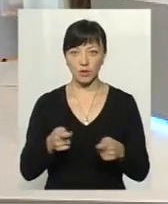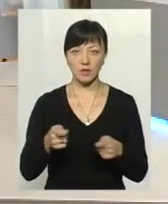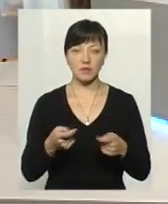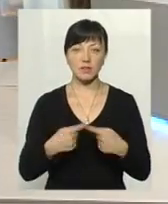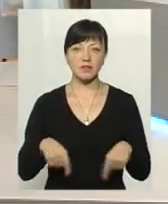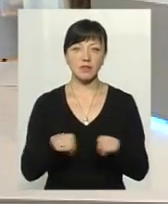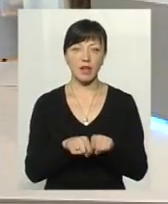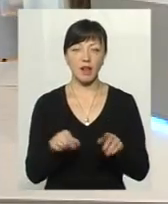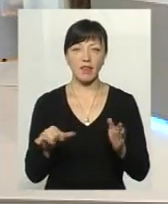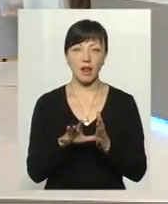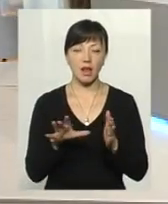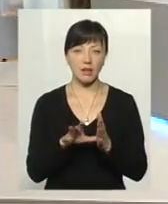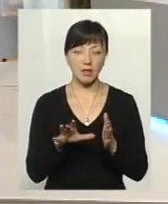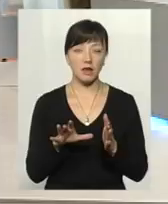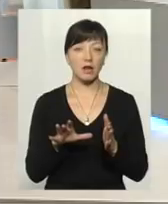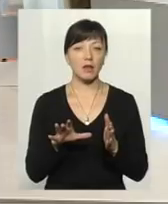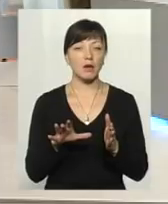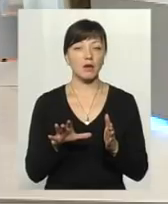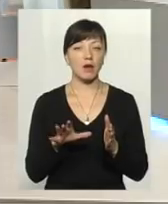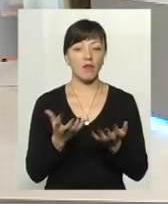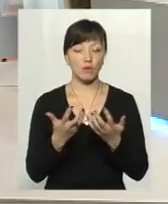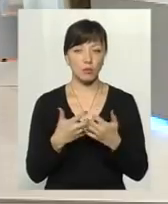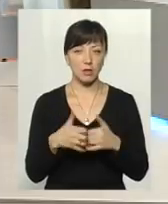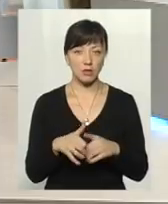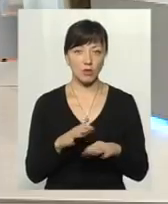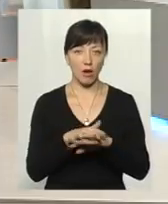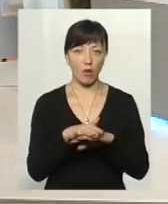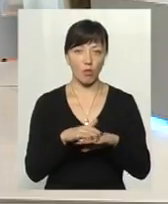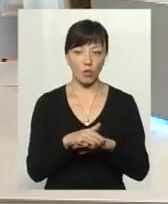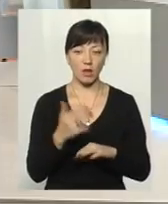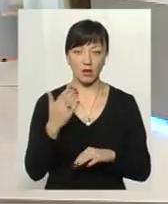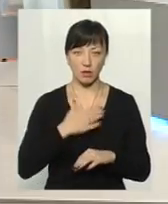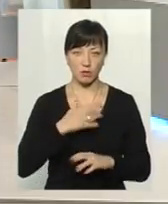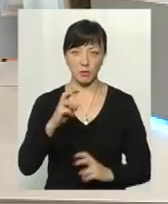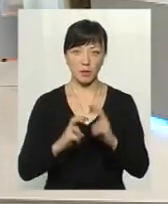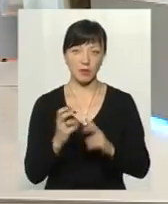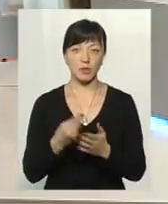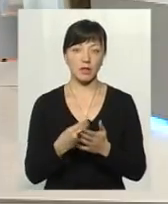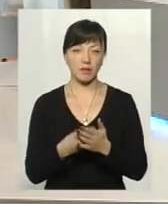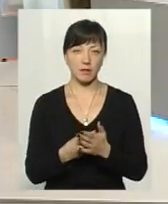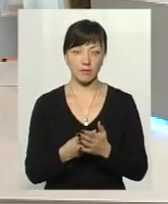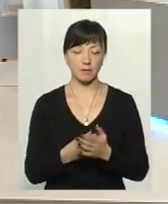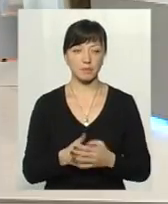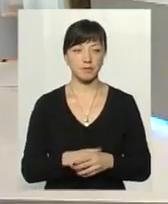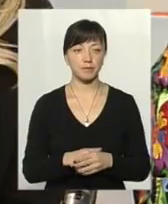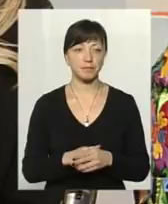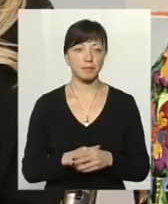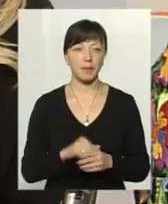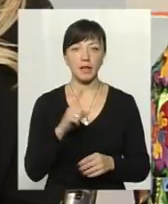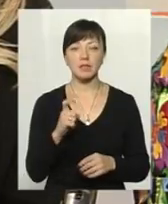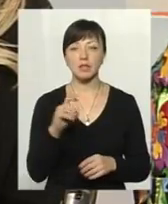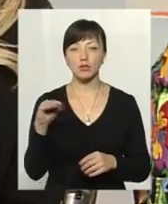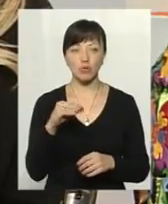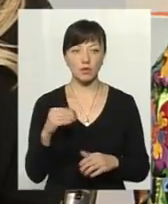сферах енергетики та комунальних послуг, автоматично перераховує підприємство тариф доводити. За жовтень